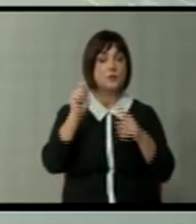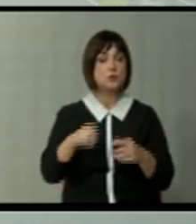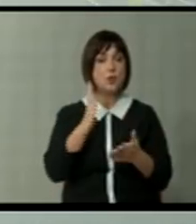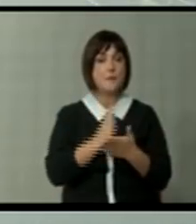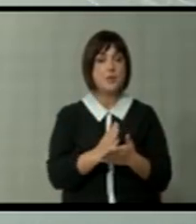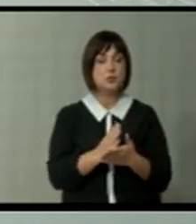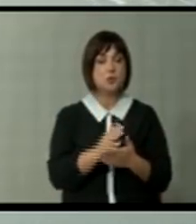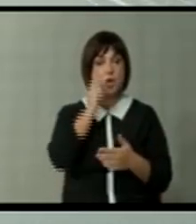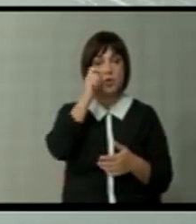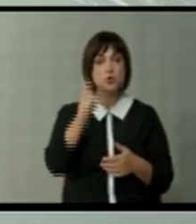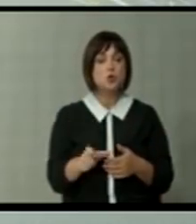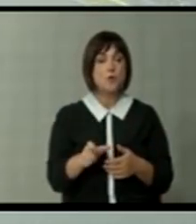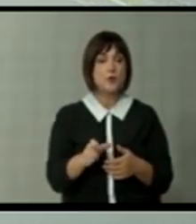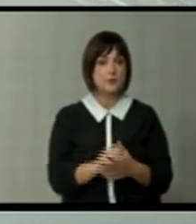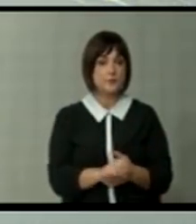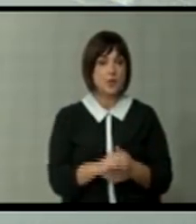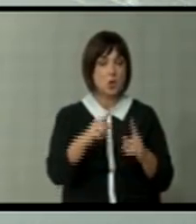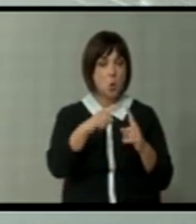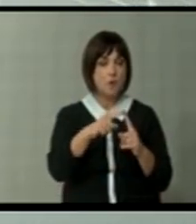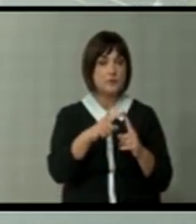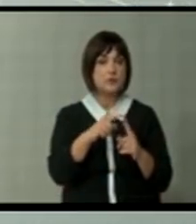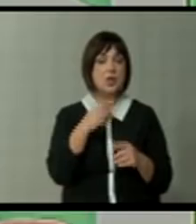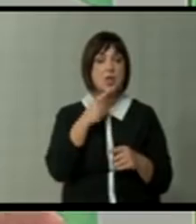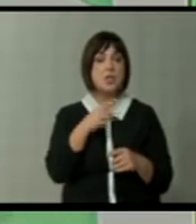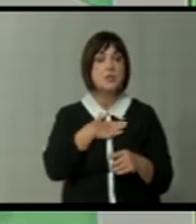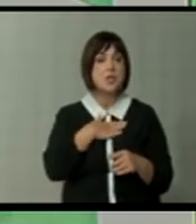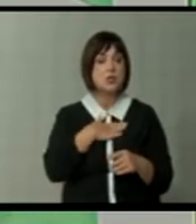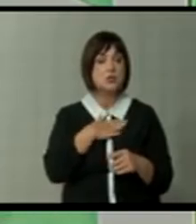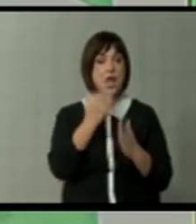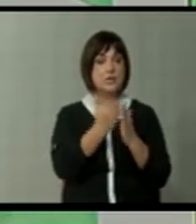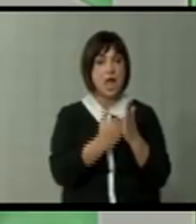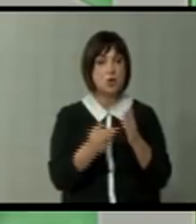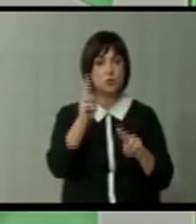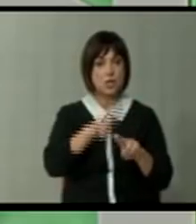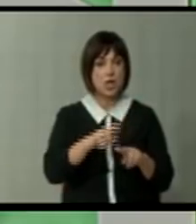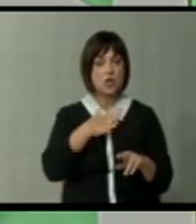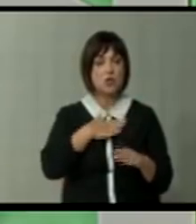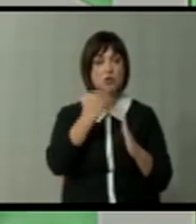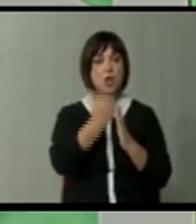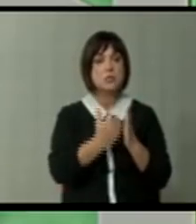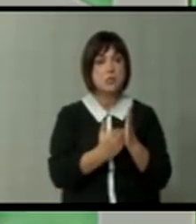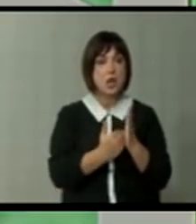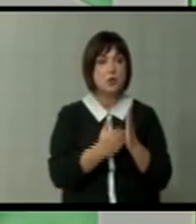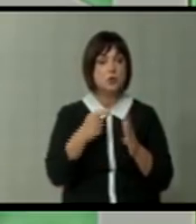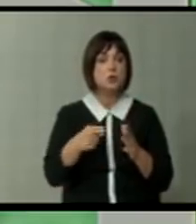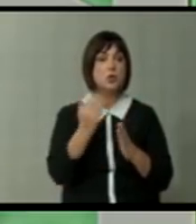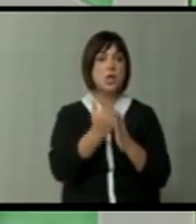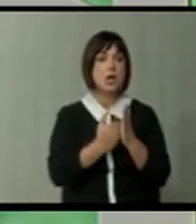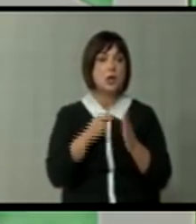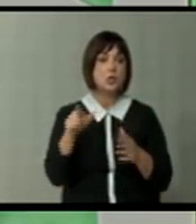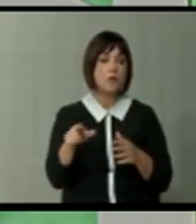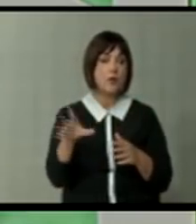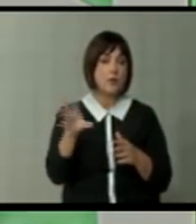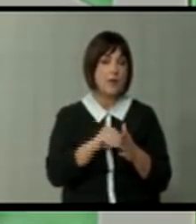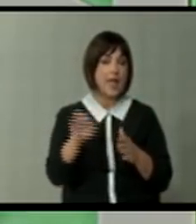преговорите ќе значат само хармонизирање на нашите законски решенија, на нашето законодавство со законодавството односно